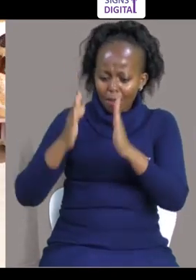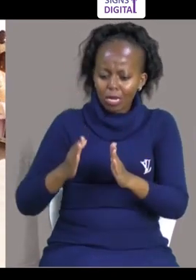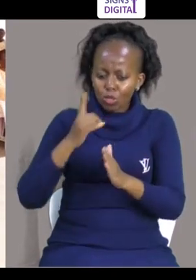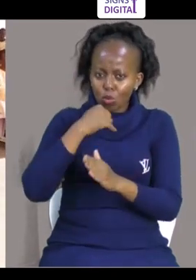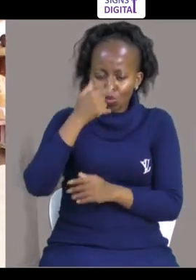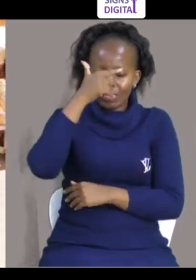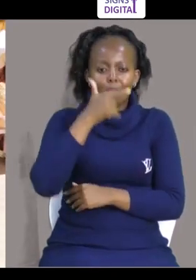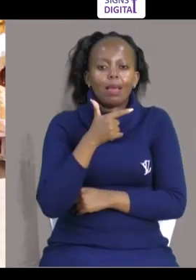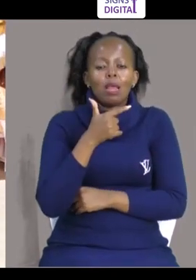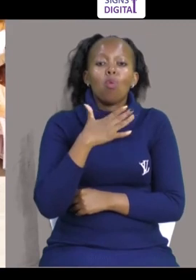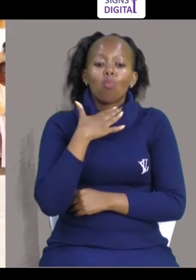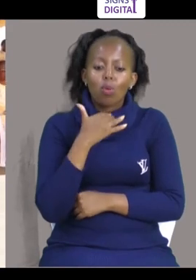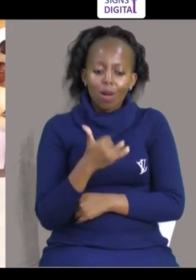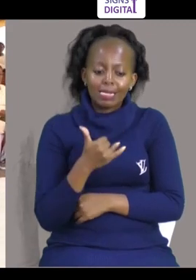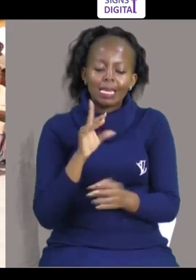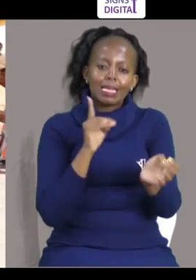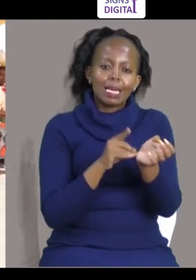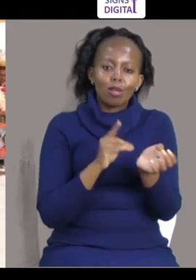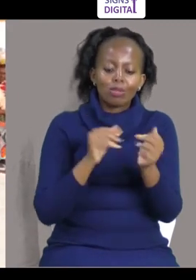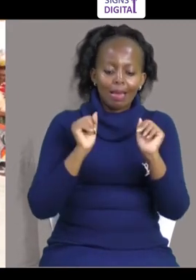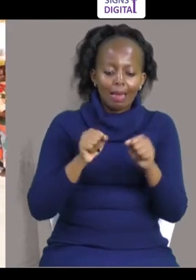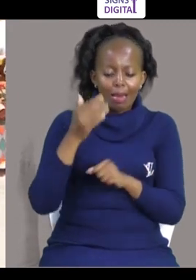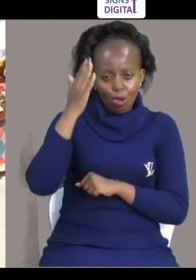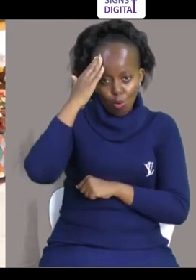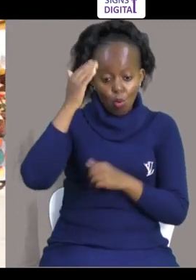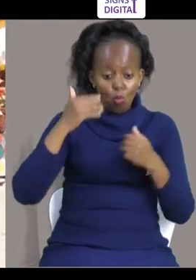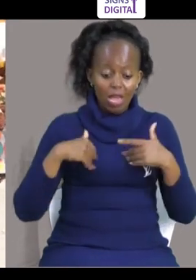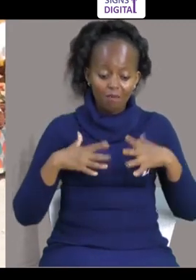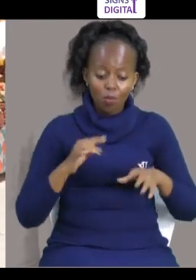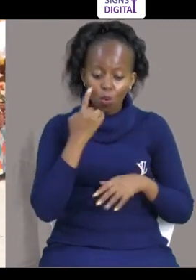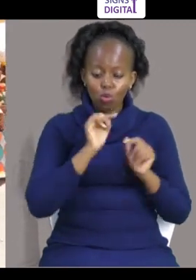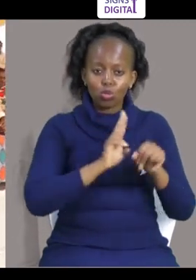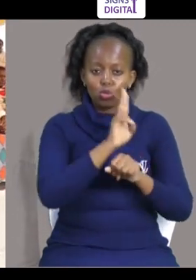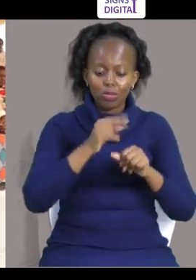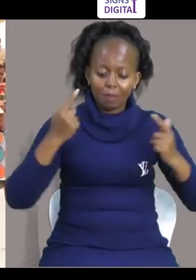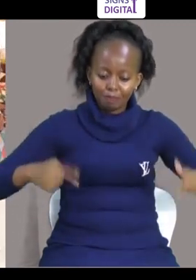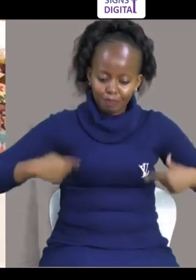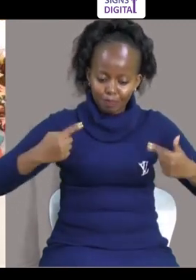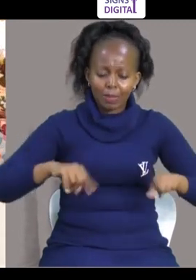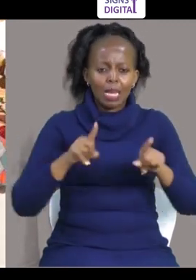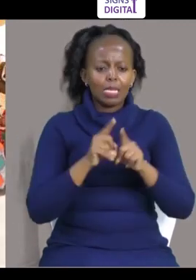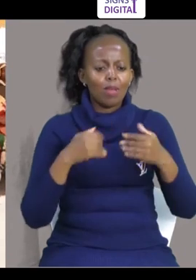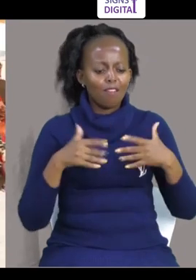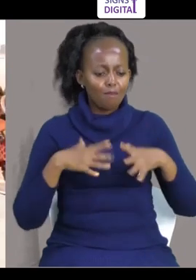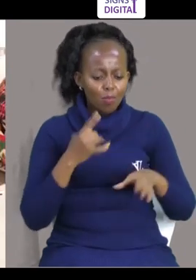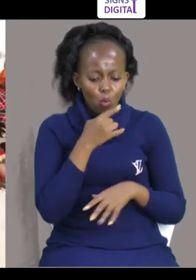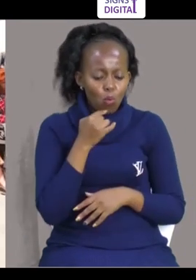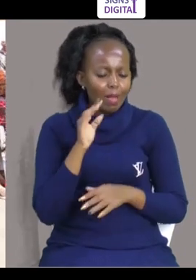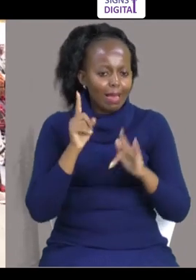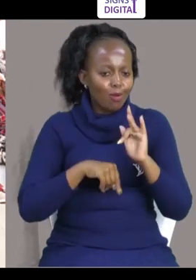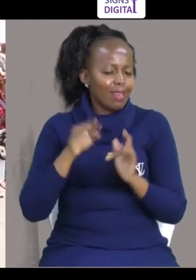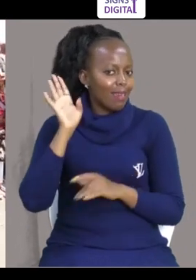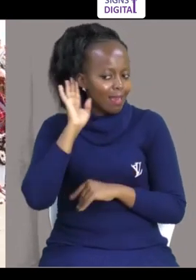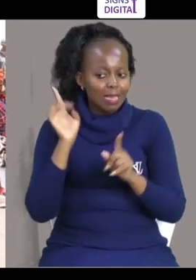mtu Wanakuwa Mejumuika Tunataka kama ni daktari Anajua Kuna watu hawezi tebea Kuna watu